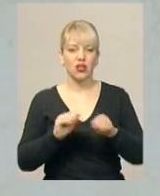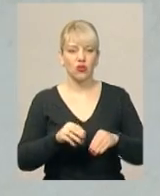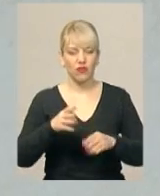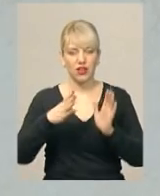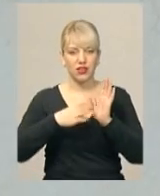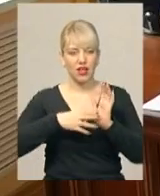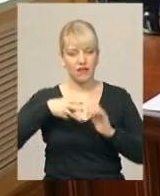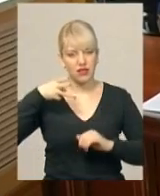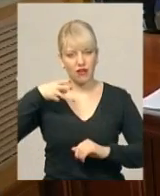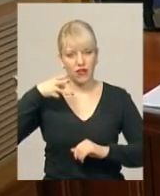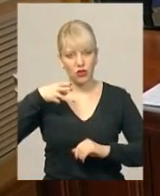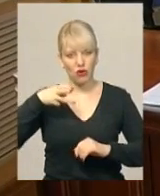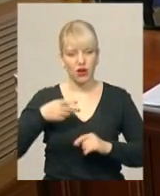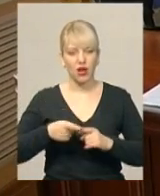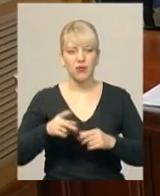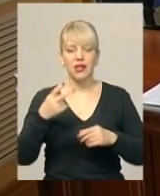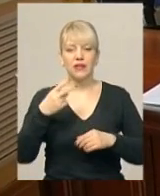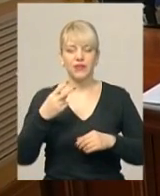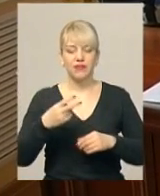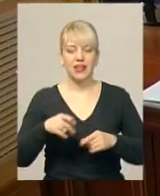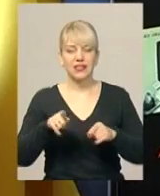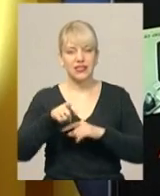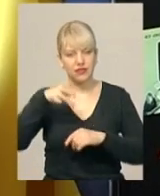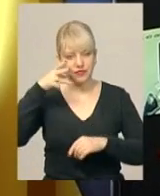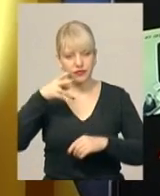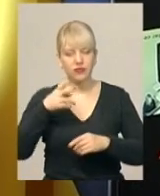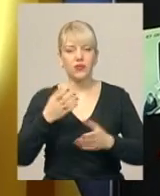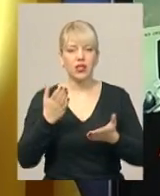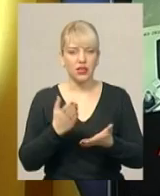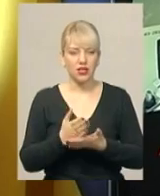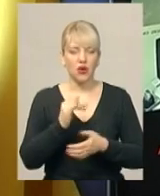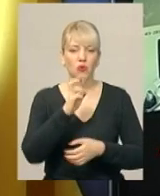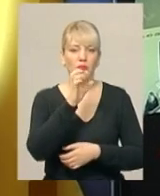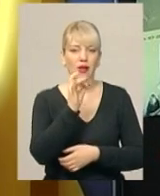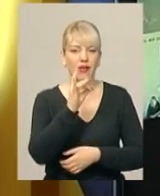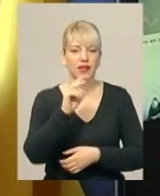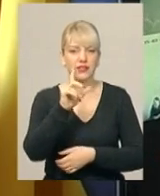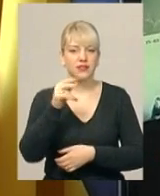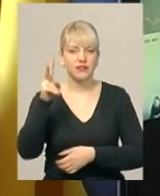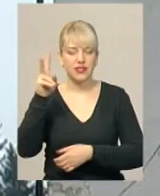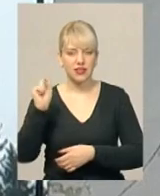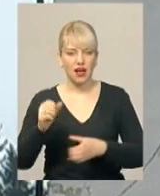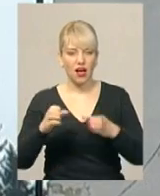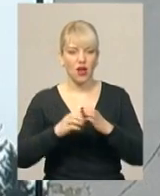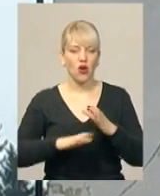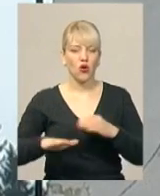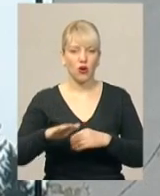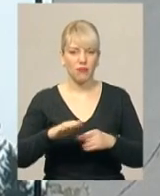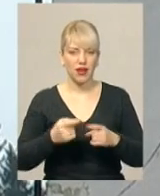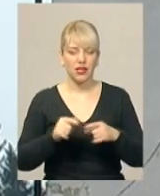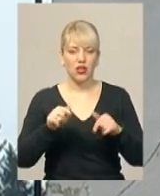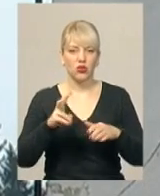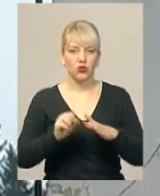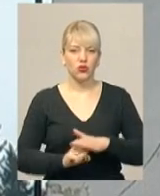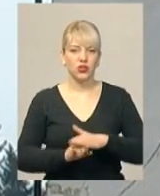відеонагляду. 20 таких засобів спостереження є і у Берездівській громаді, розповідає заступник сільського голови Євгенія Загоруйку. Тут на базі